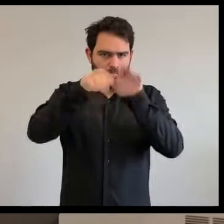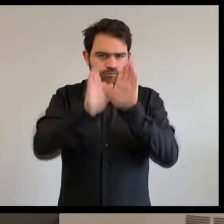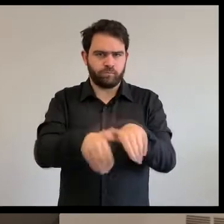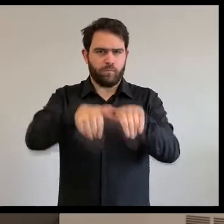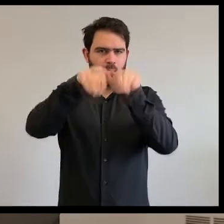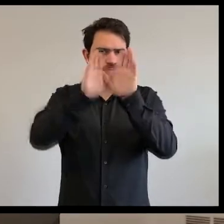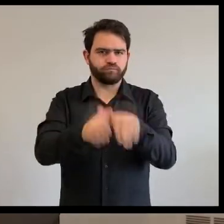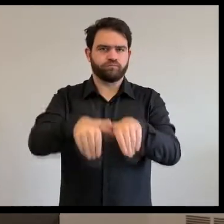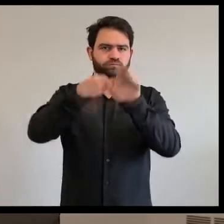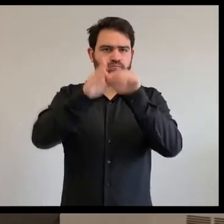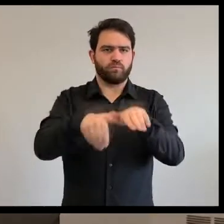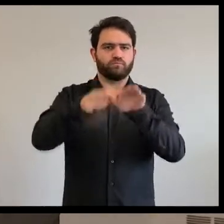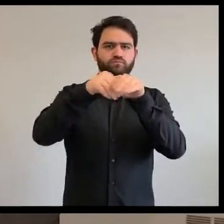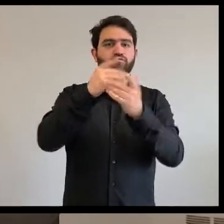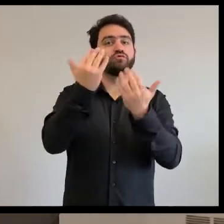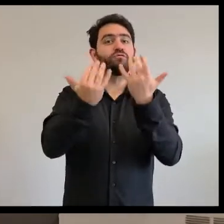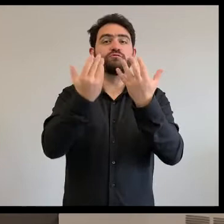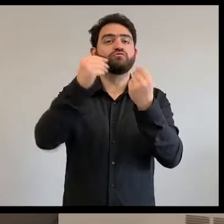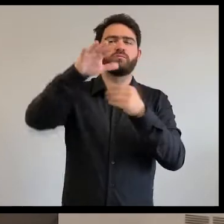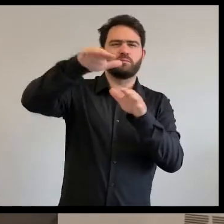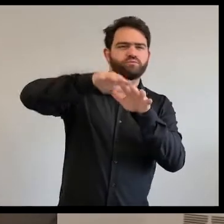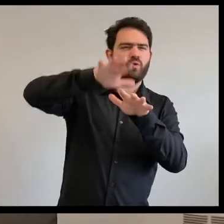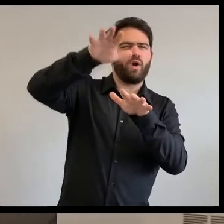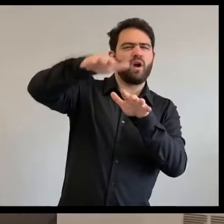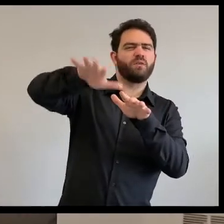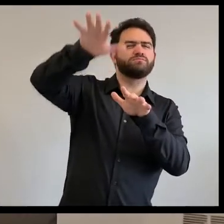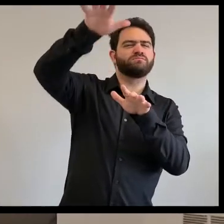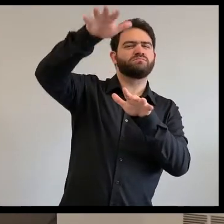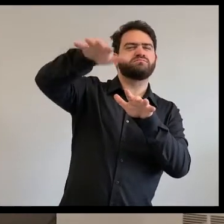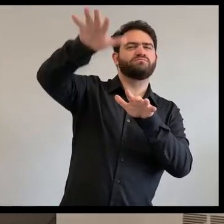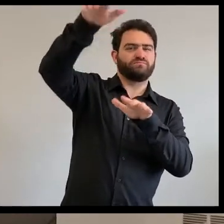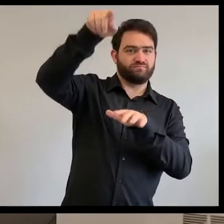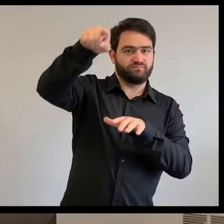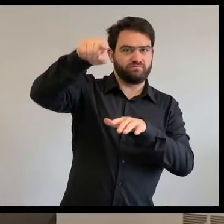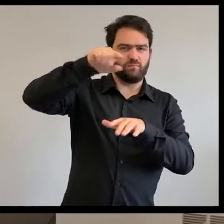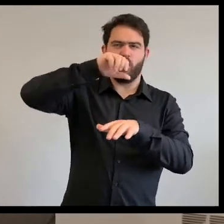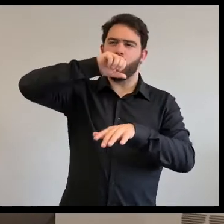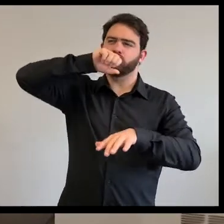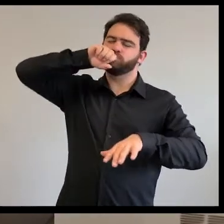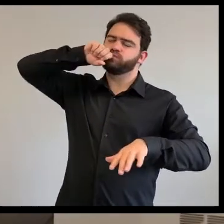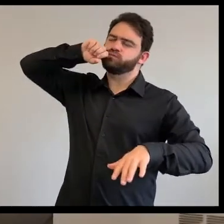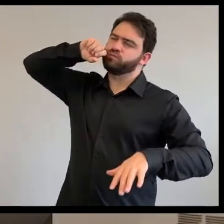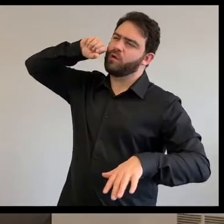directement vers la montagne. Il a allumé la montagne d'un côté à l'autre.